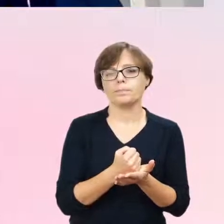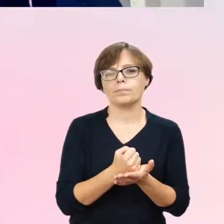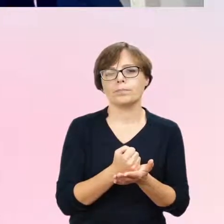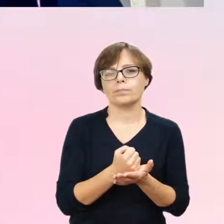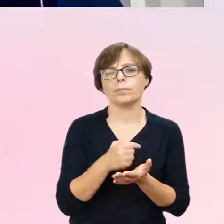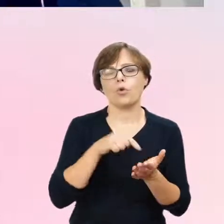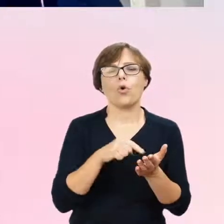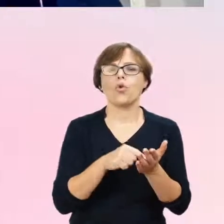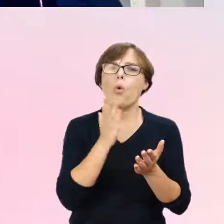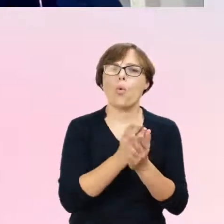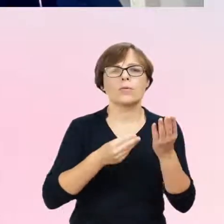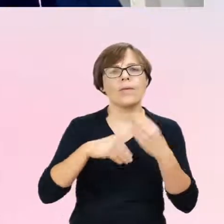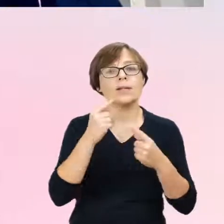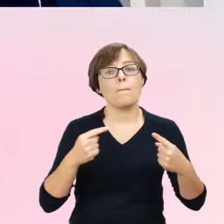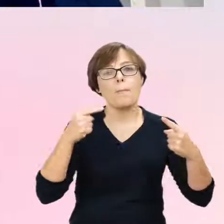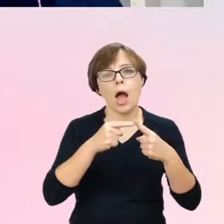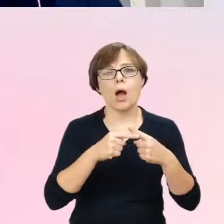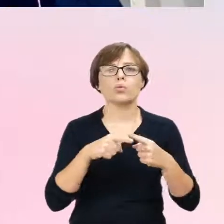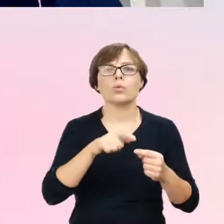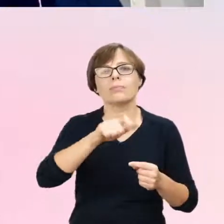adolescentów i młodych dorosłych, tak,